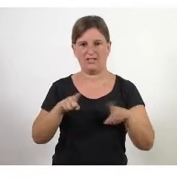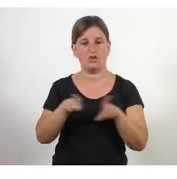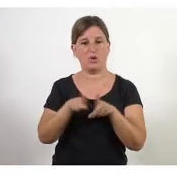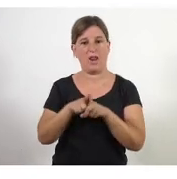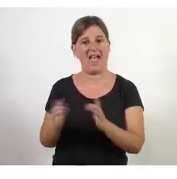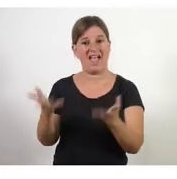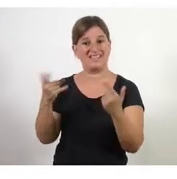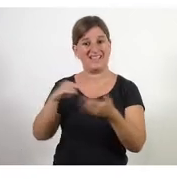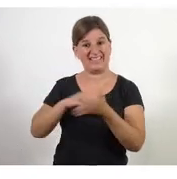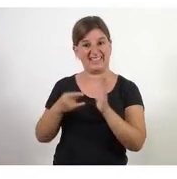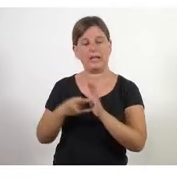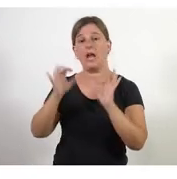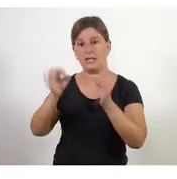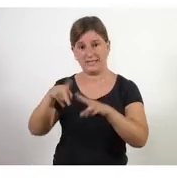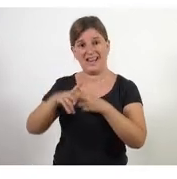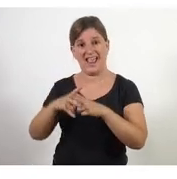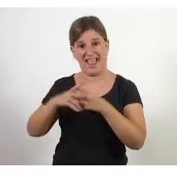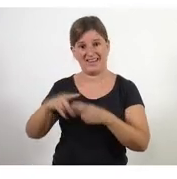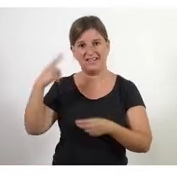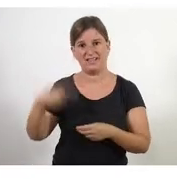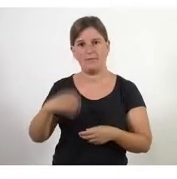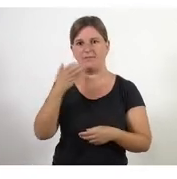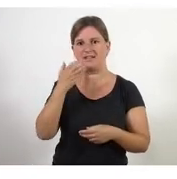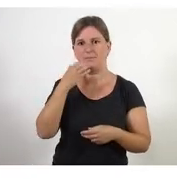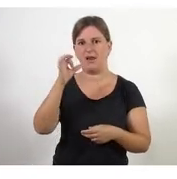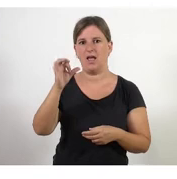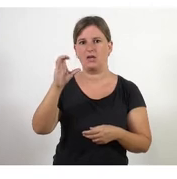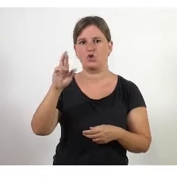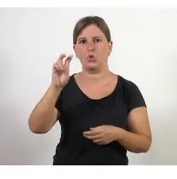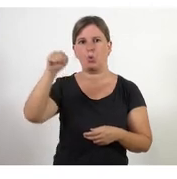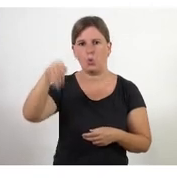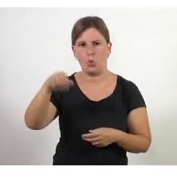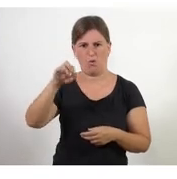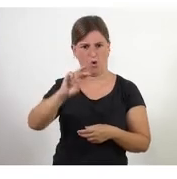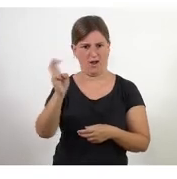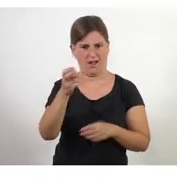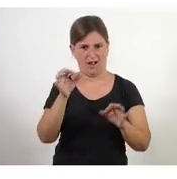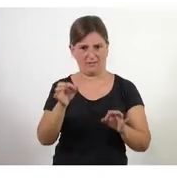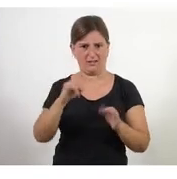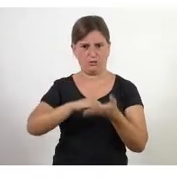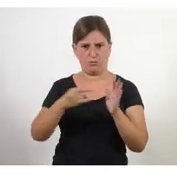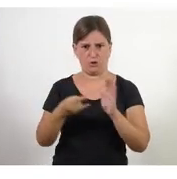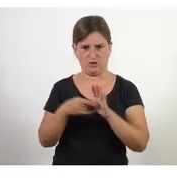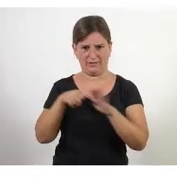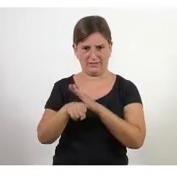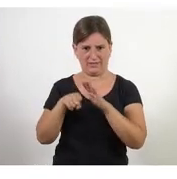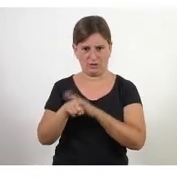'agilitat tècnica sí que hi ha eines com pot ser l'esquerra molt Canvan que et permeten gestionar els projectes d'una altra manera